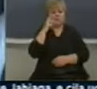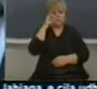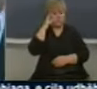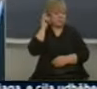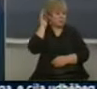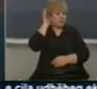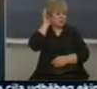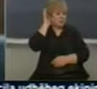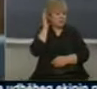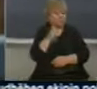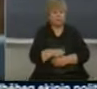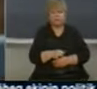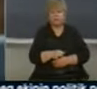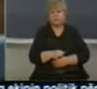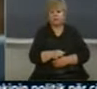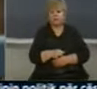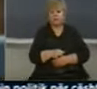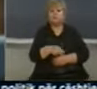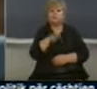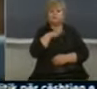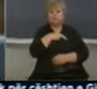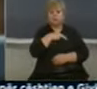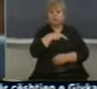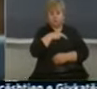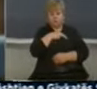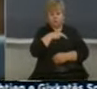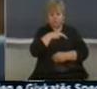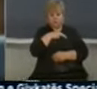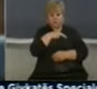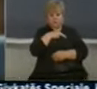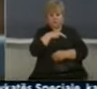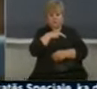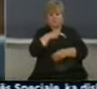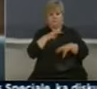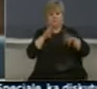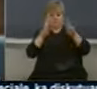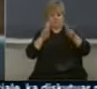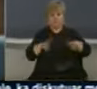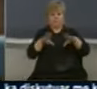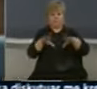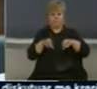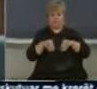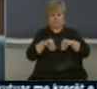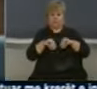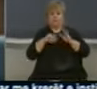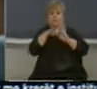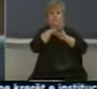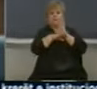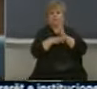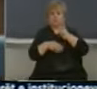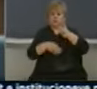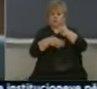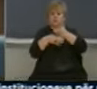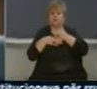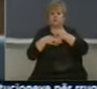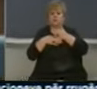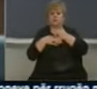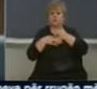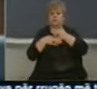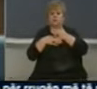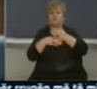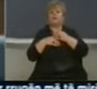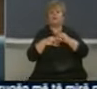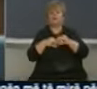personat përgjets cilë'janë t'irun për me implementu me respektu ligjën që të nëndimojnë këtë procesë dhe ne të kemi